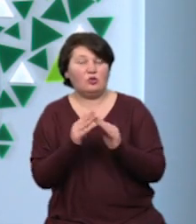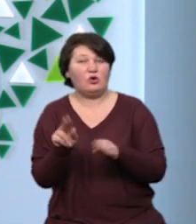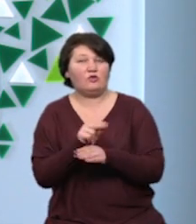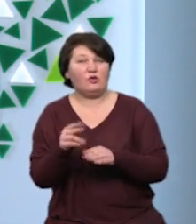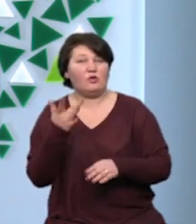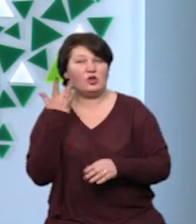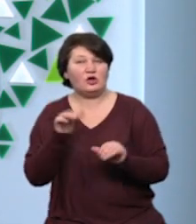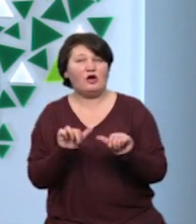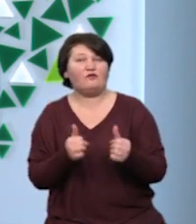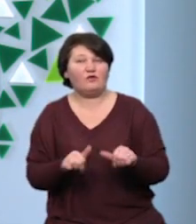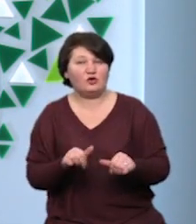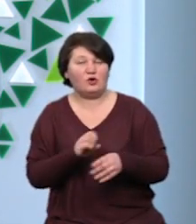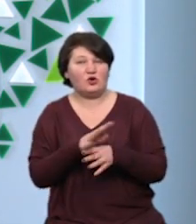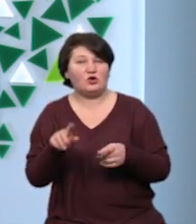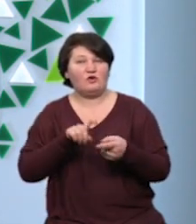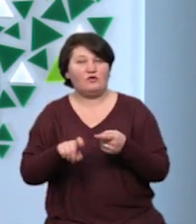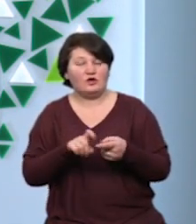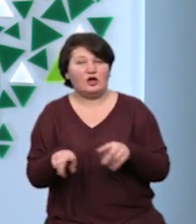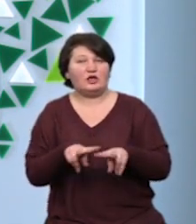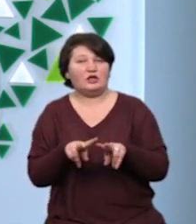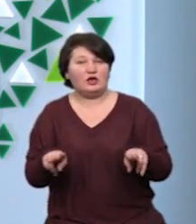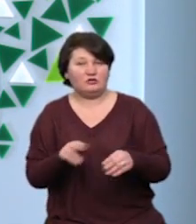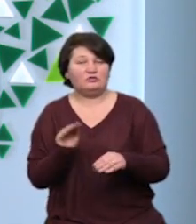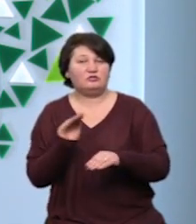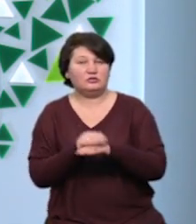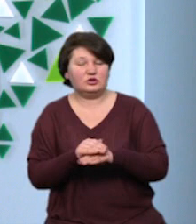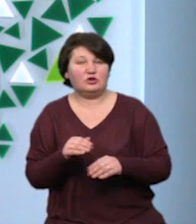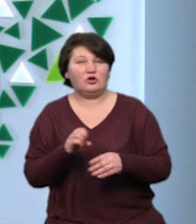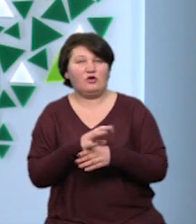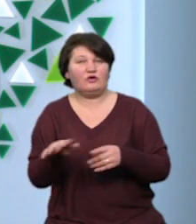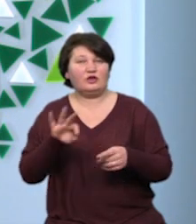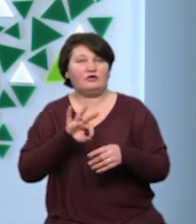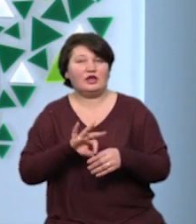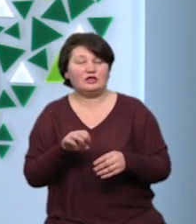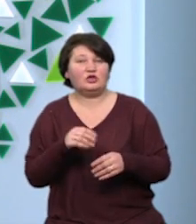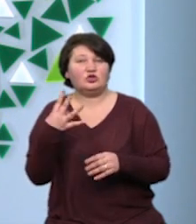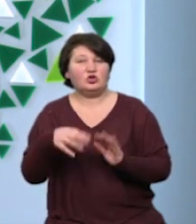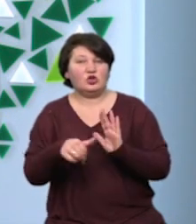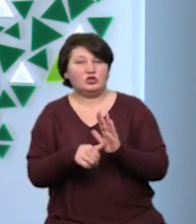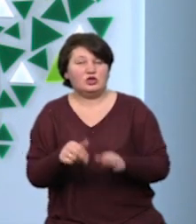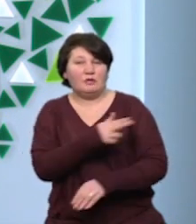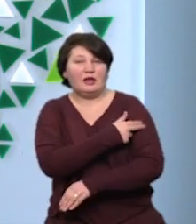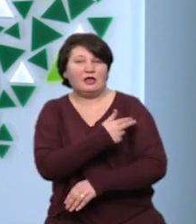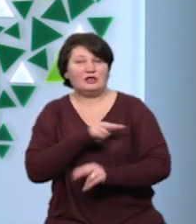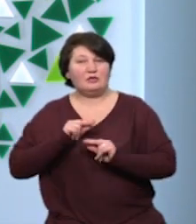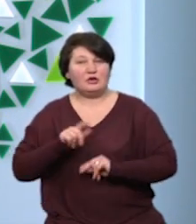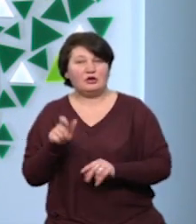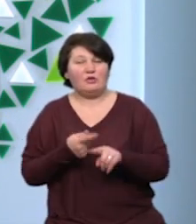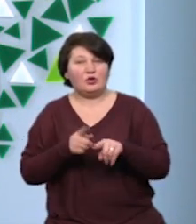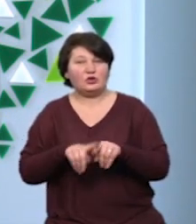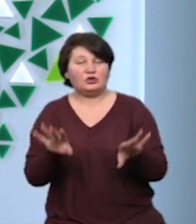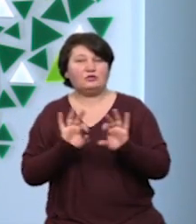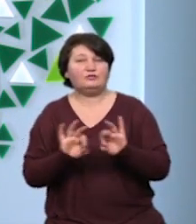Також серед прикарпатців, яких лабораторно підтвердили COVID-19, 46 медичних працівників. Про це на щоденному брифінгу в